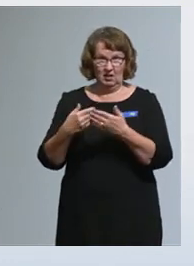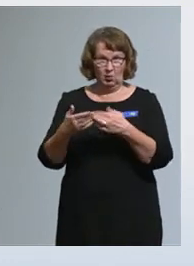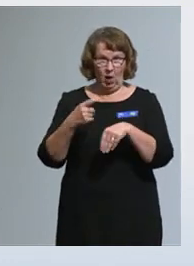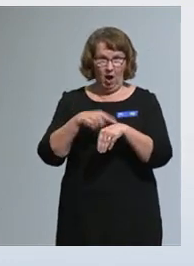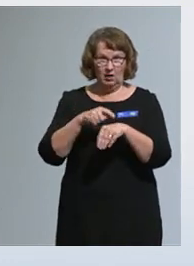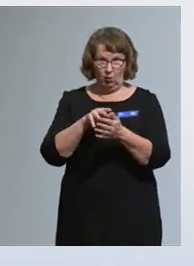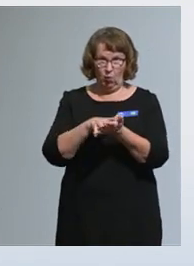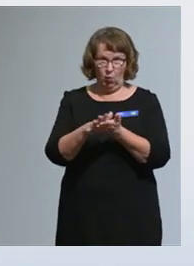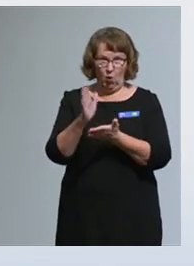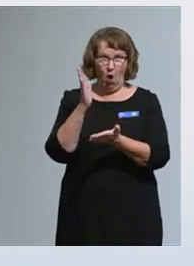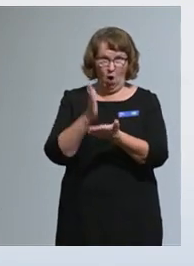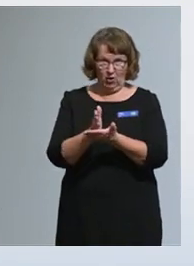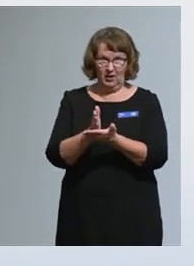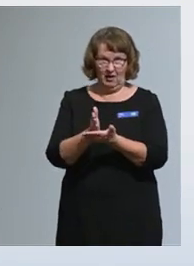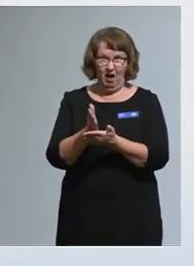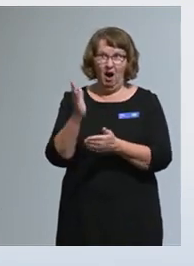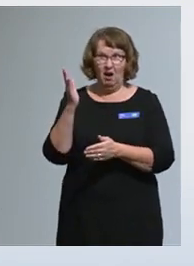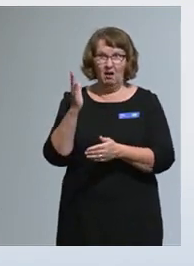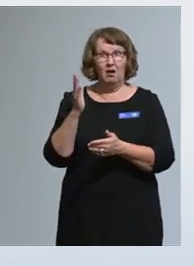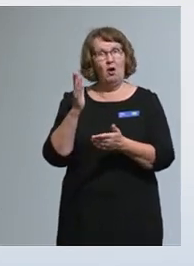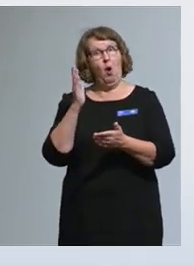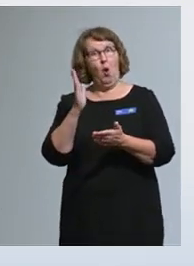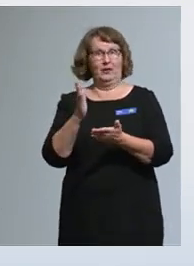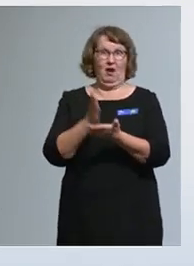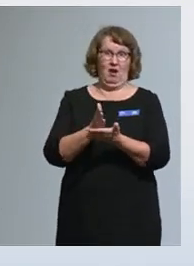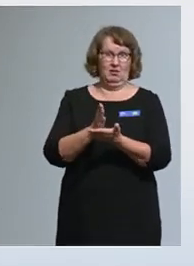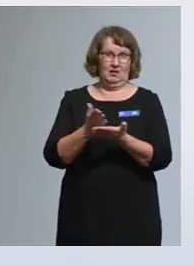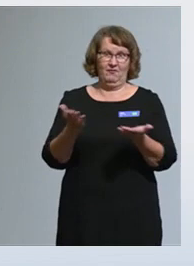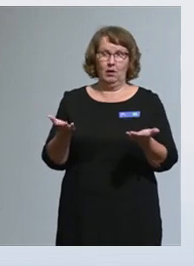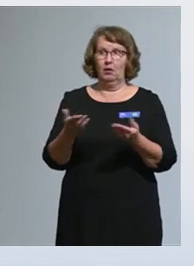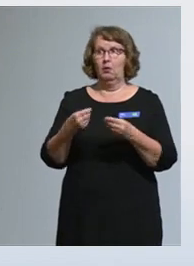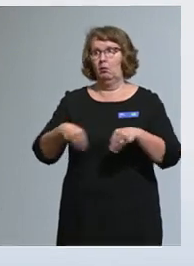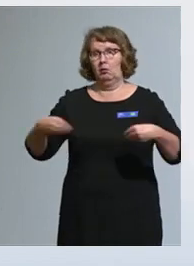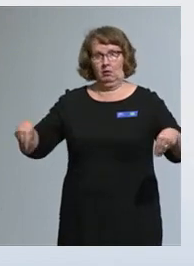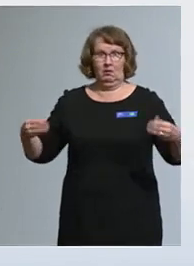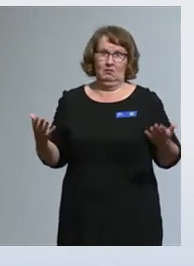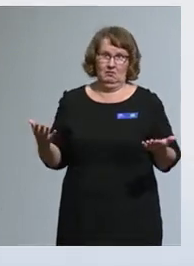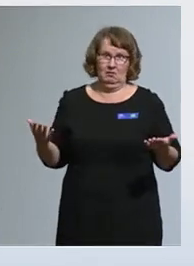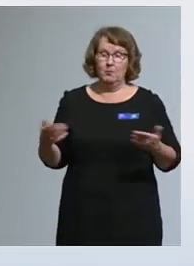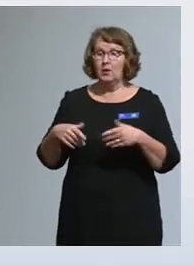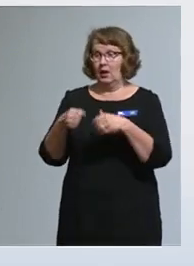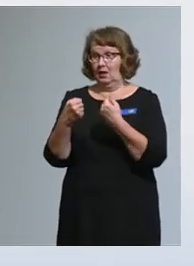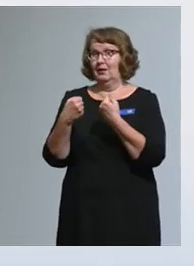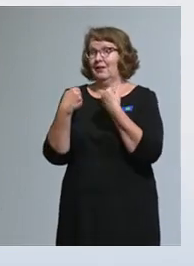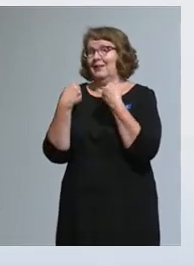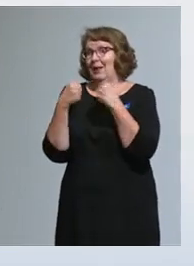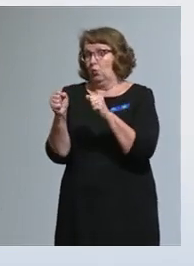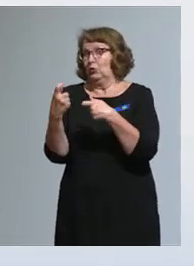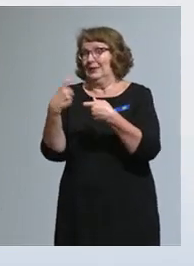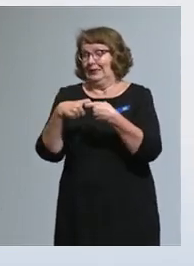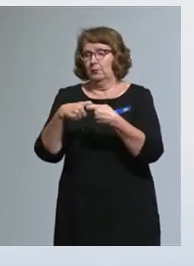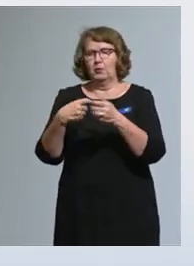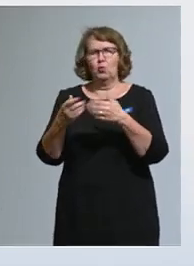Mutta tämä tehokkuus liittyy juuri muun muassa myös tähän. Eli